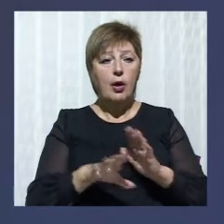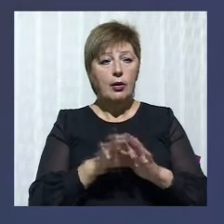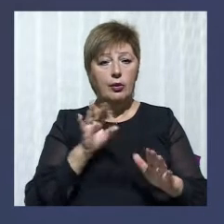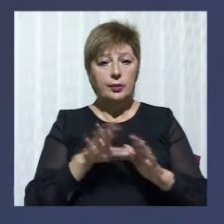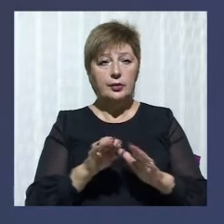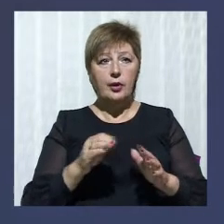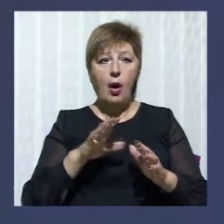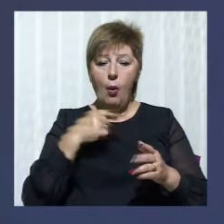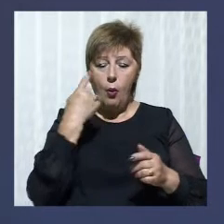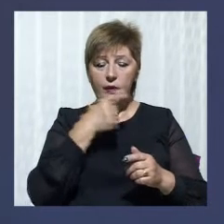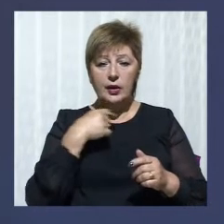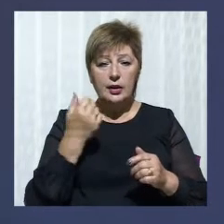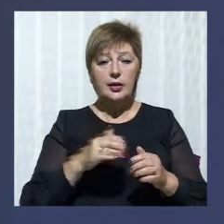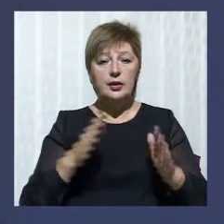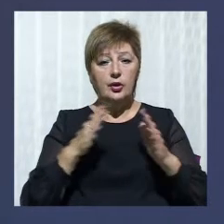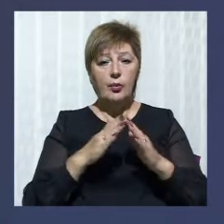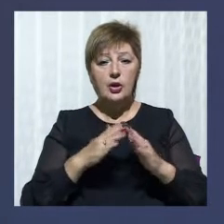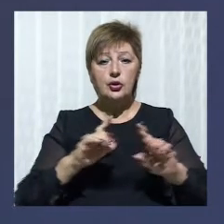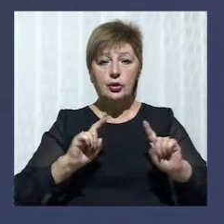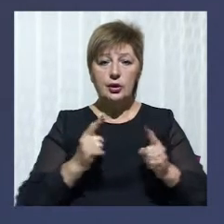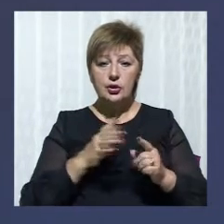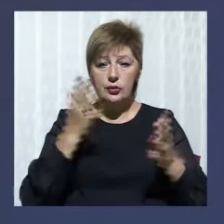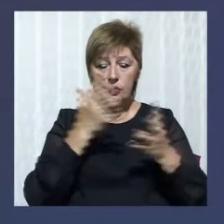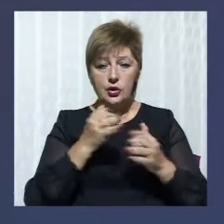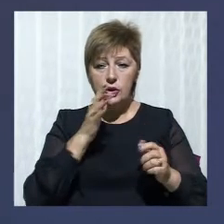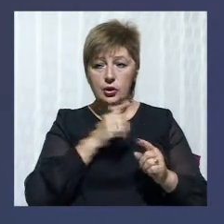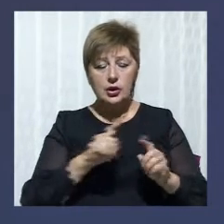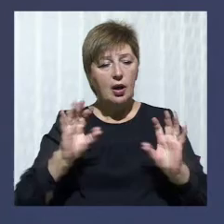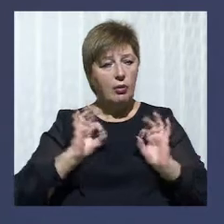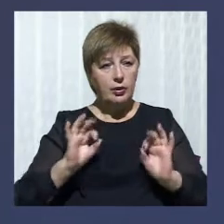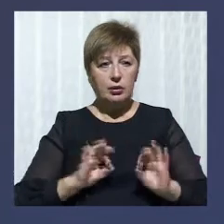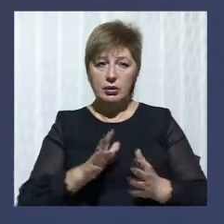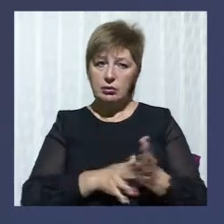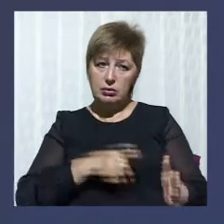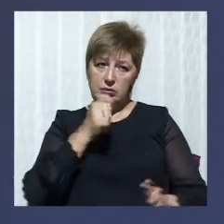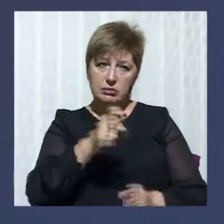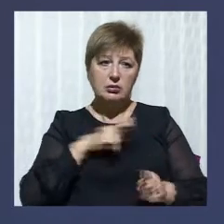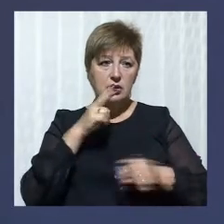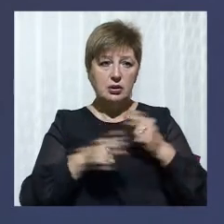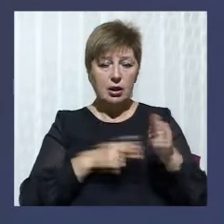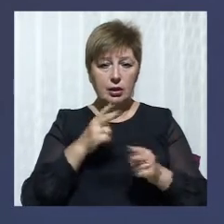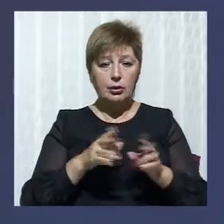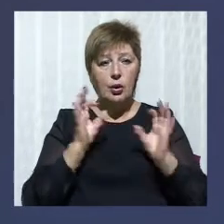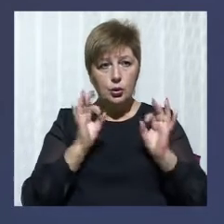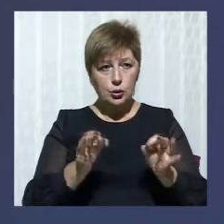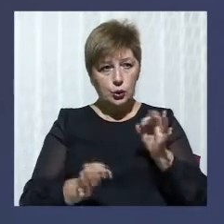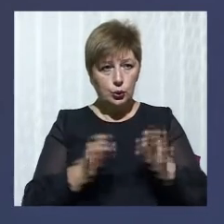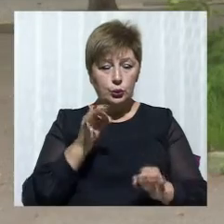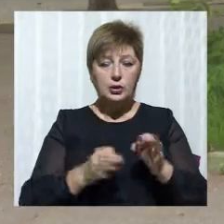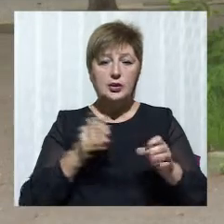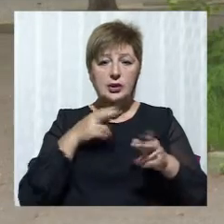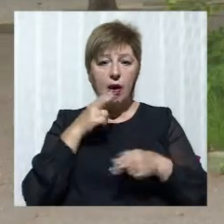домашнього арешту у нічній час. Прокуратура подала скаргу для отримання чоловіка під вартою. Суд скаргу задовольнив.